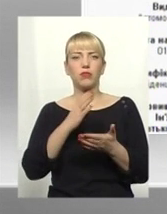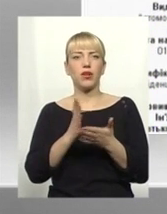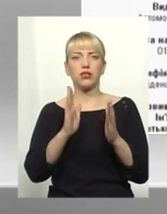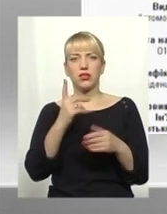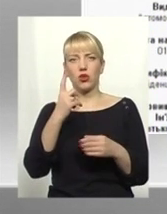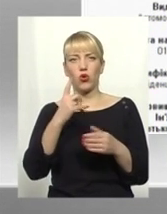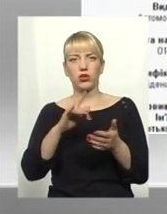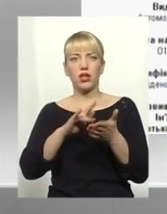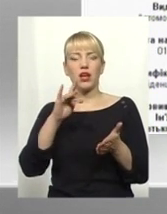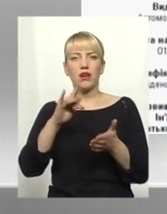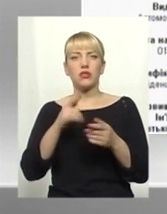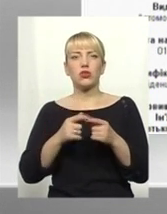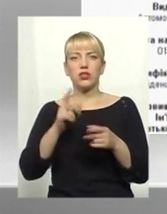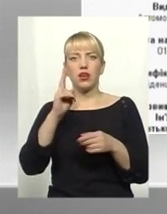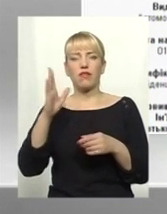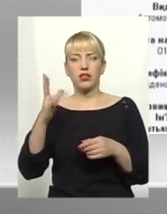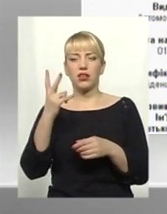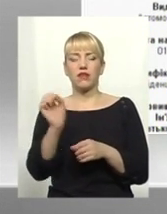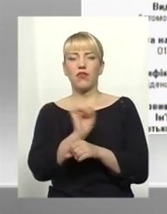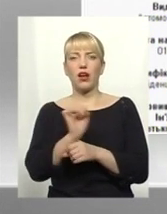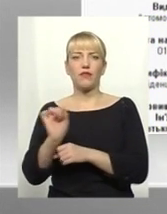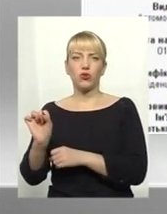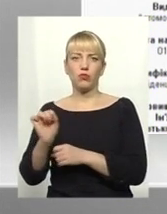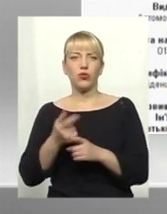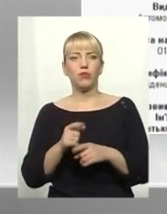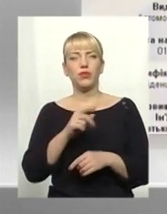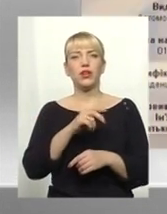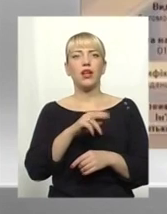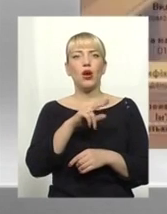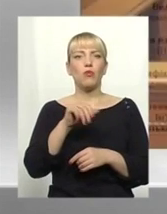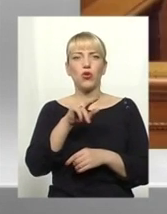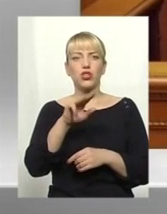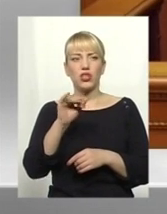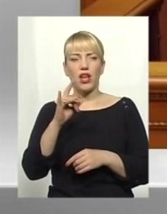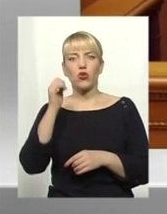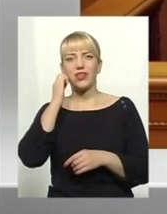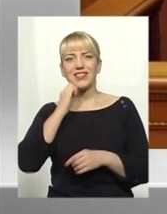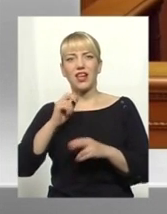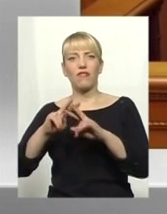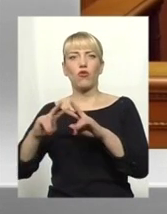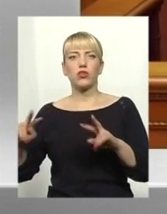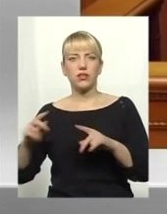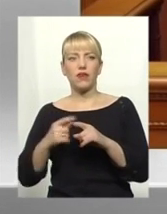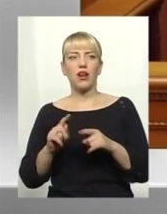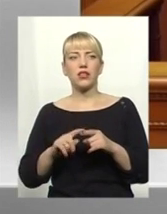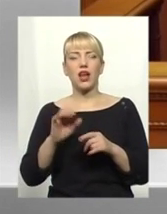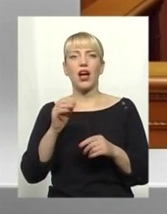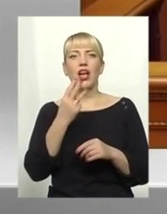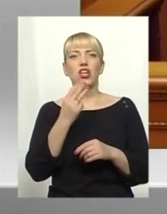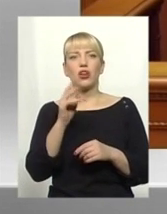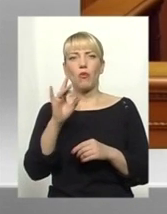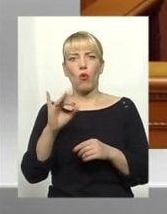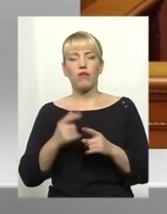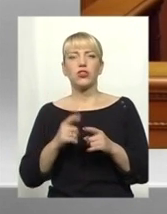столиці та два автомобіля – майже нова Міцубісі Паджеро та старенький Фольксваген Гольф. А от грошові активи Шеньковича немалі та становлять